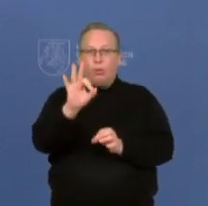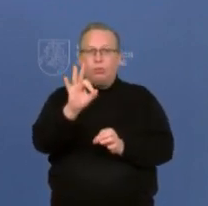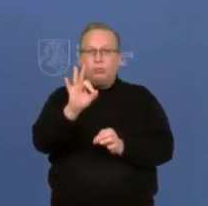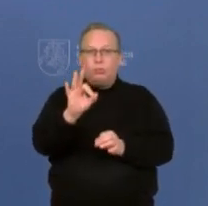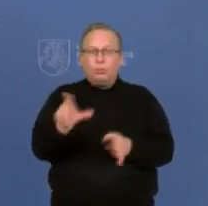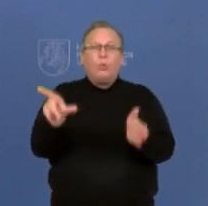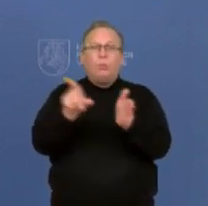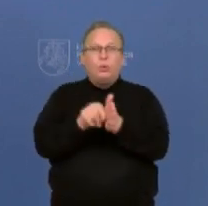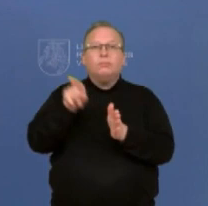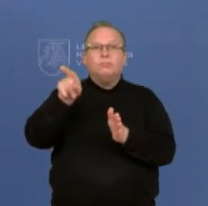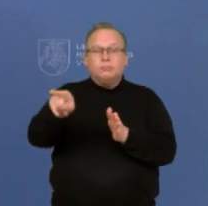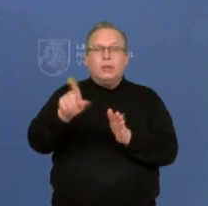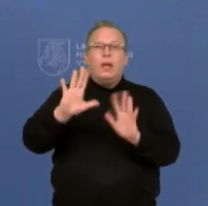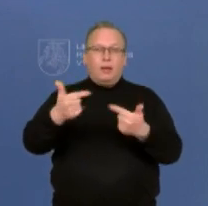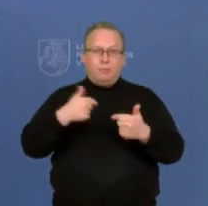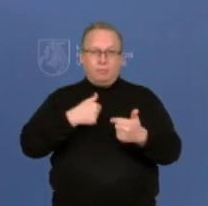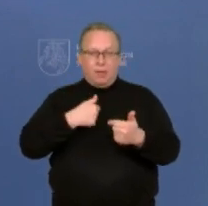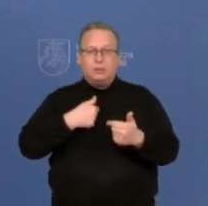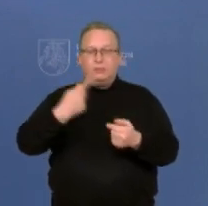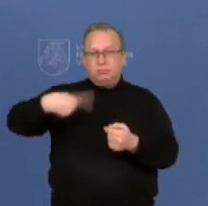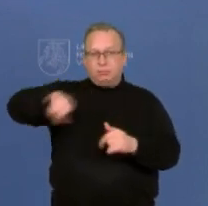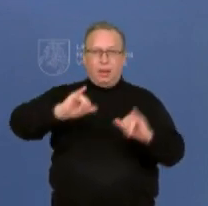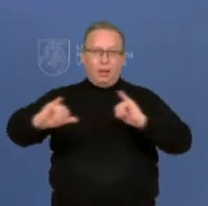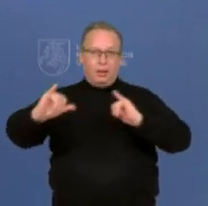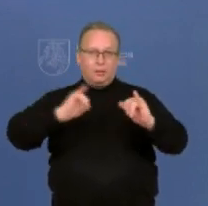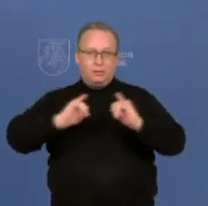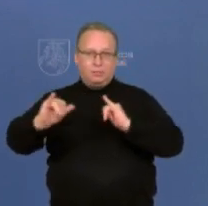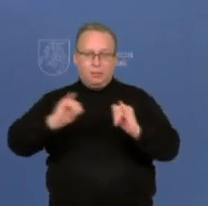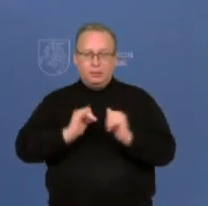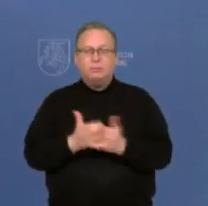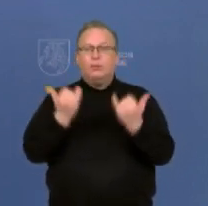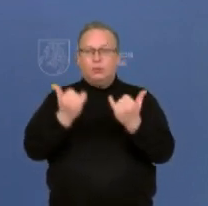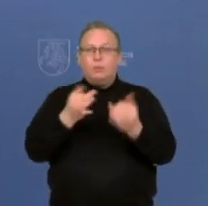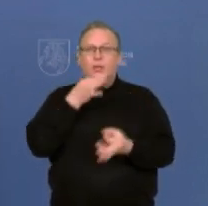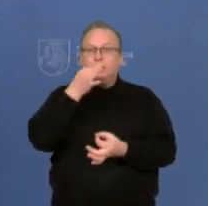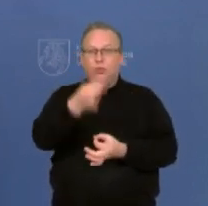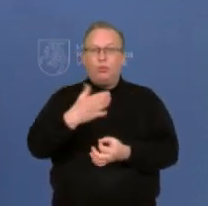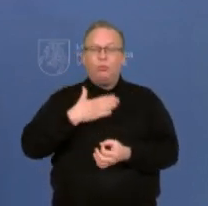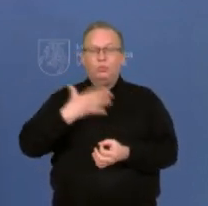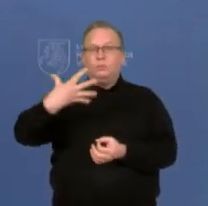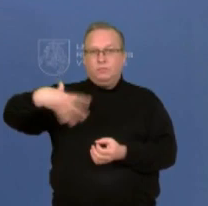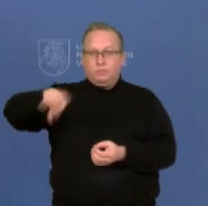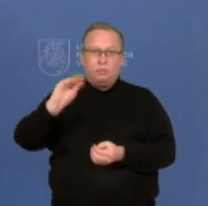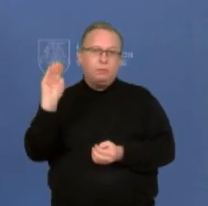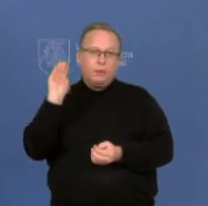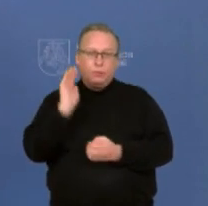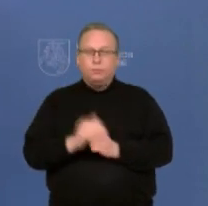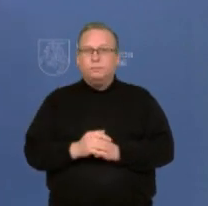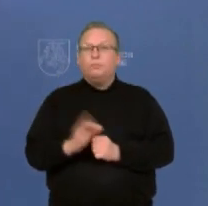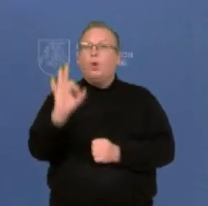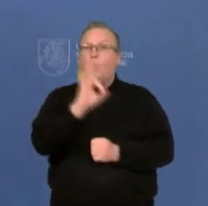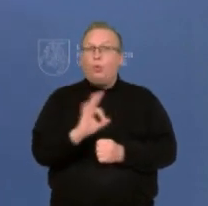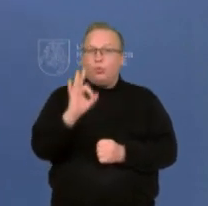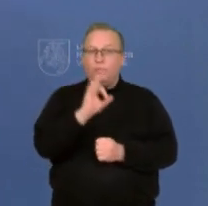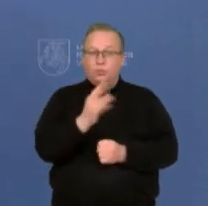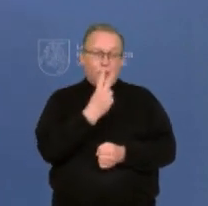to elgesio modelio, apie kurį dabar ir kalbėjau, jis yra mūsų visų rankose. Kai kalbam apie